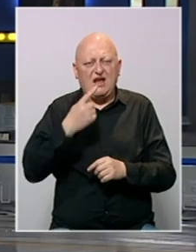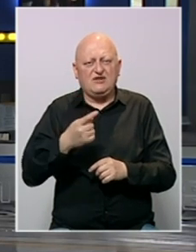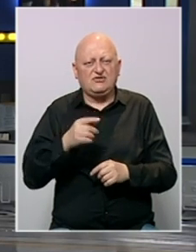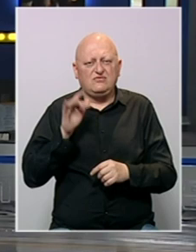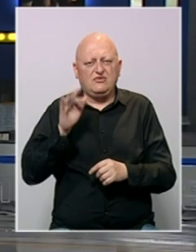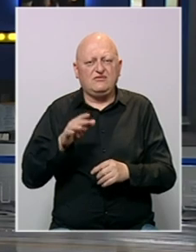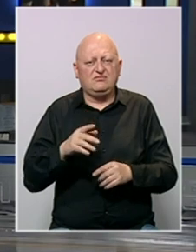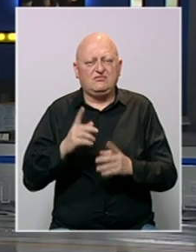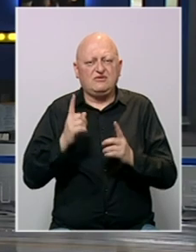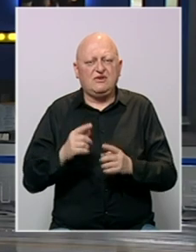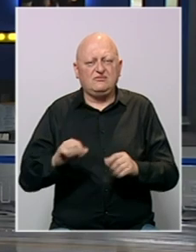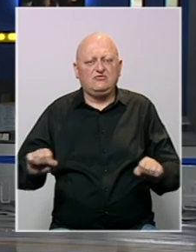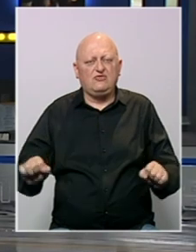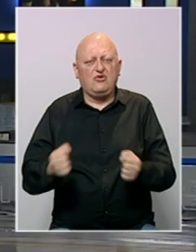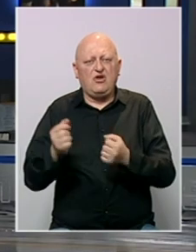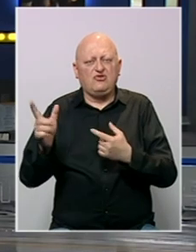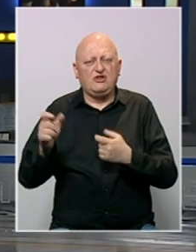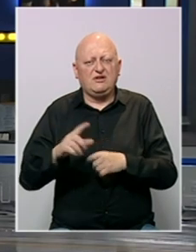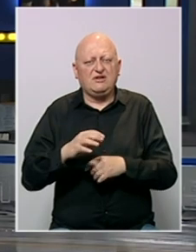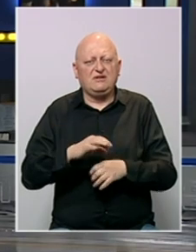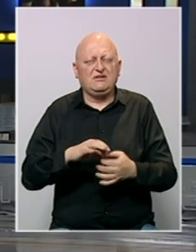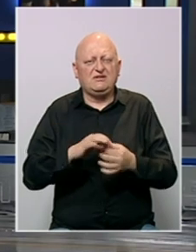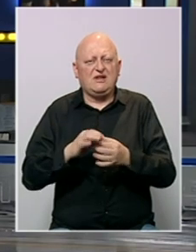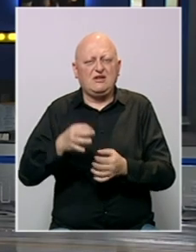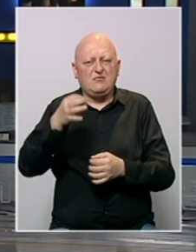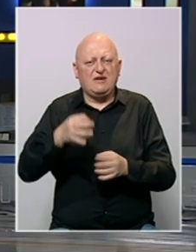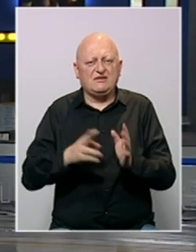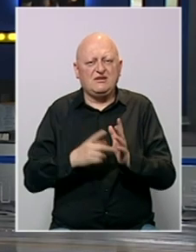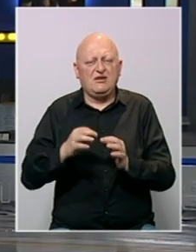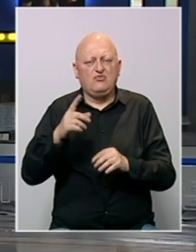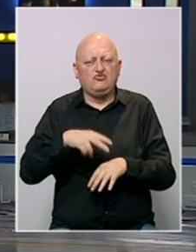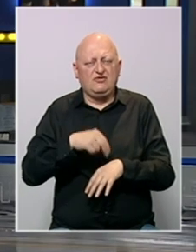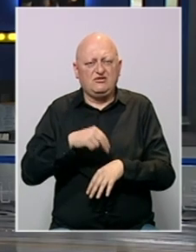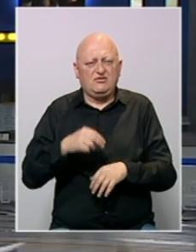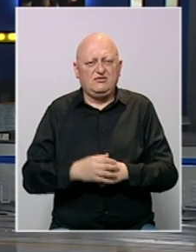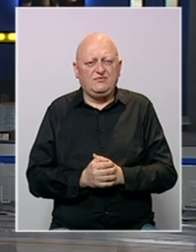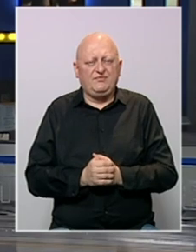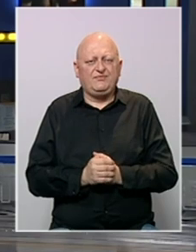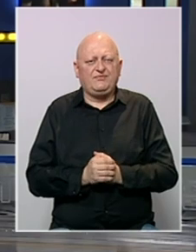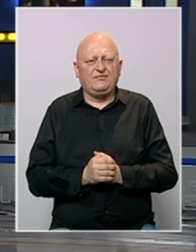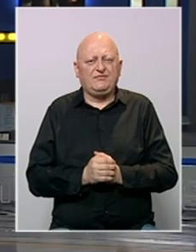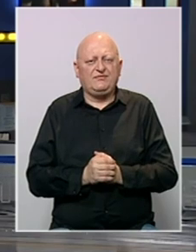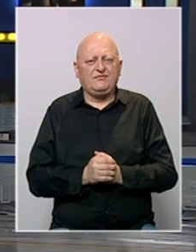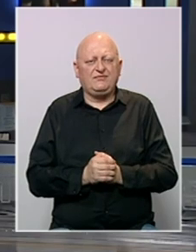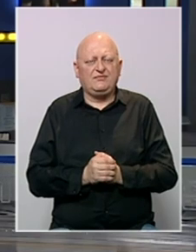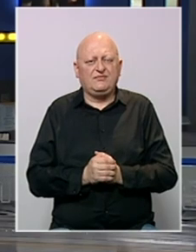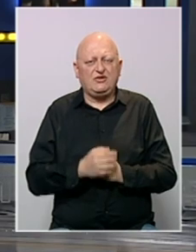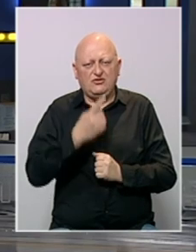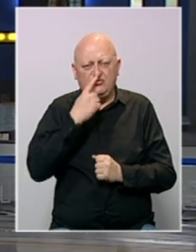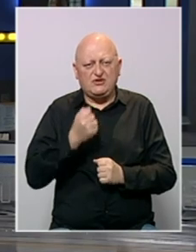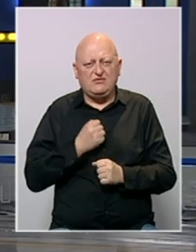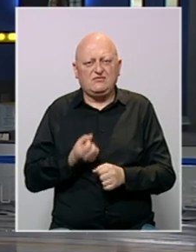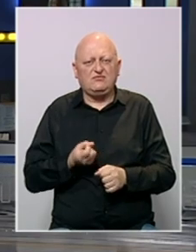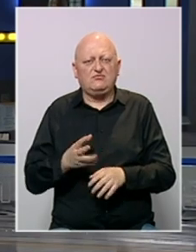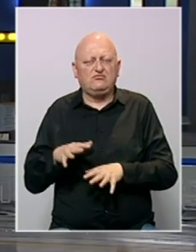ističe da su protiv postavljanja nuklearnog naoružanja ili stalnih baza NATO-a u Švedskoj. Ruska